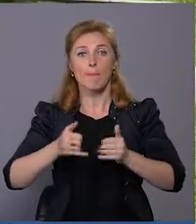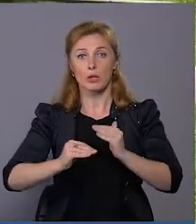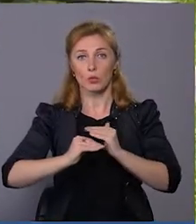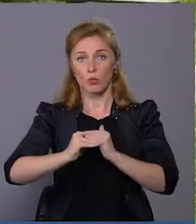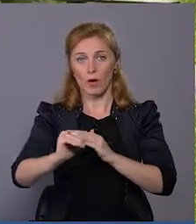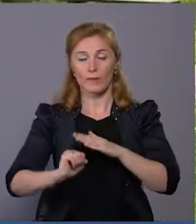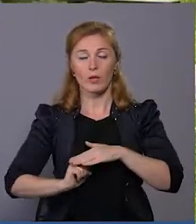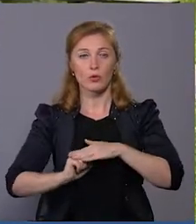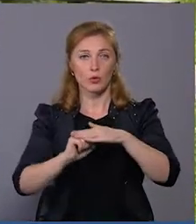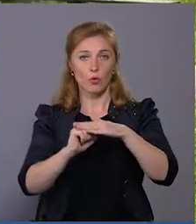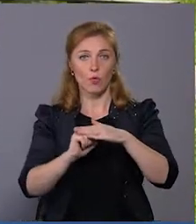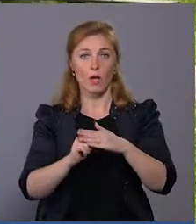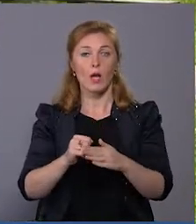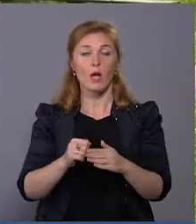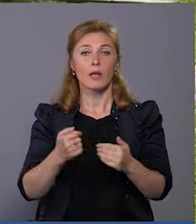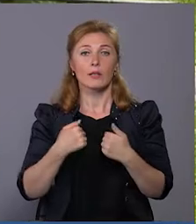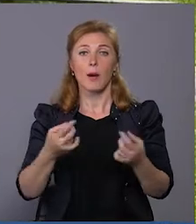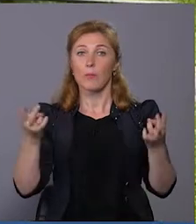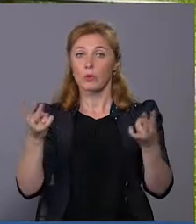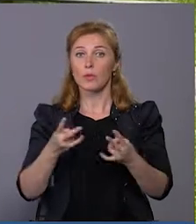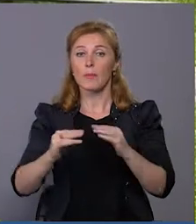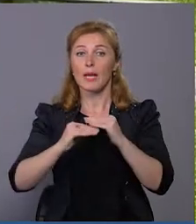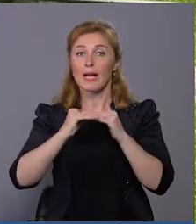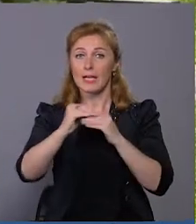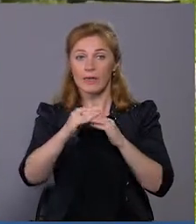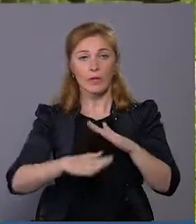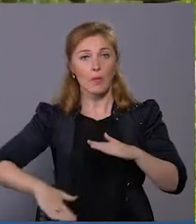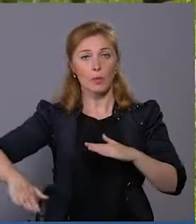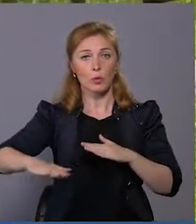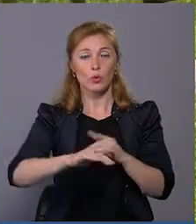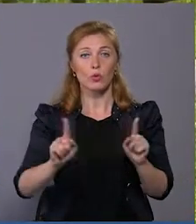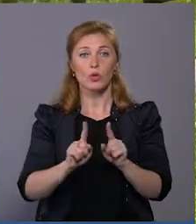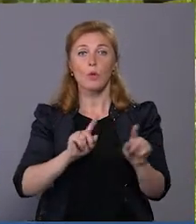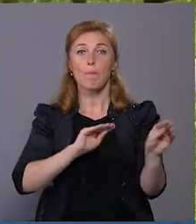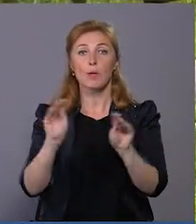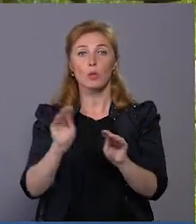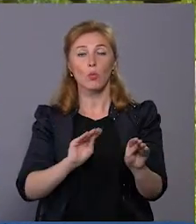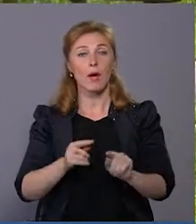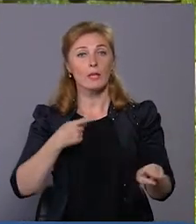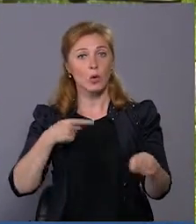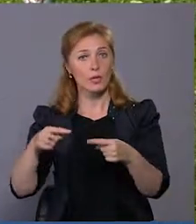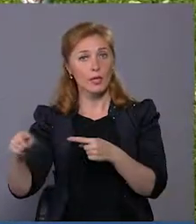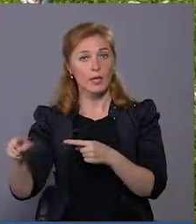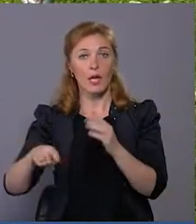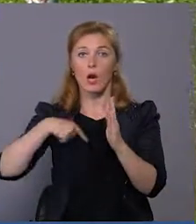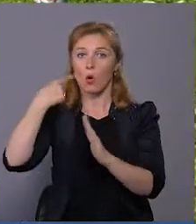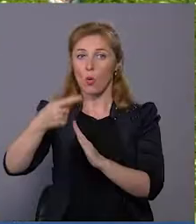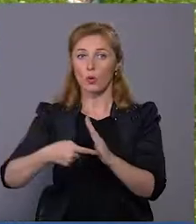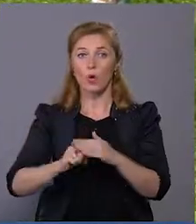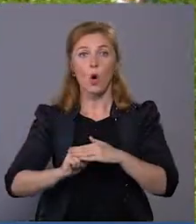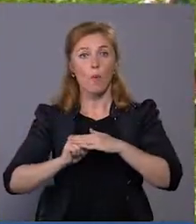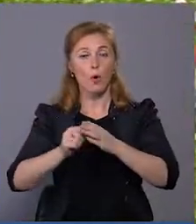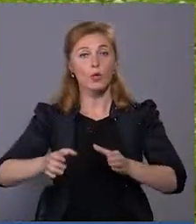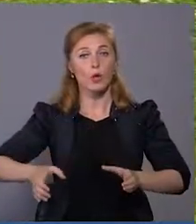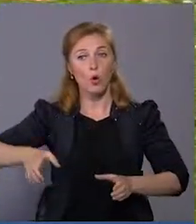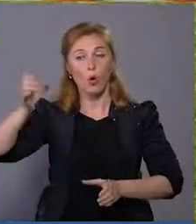забетонуються основи, нам буде потрібна рівна площа, для того, щоб монтувати остальний елемент колеса. Опорні колони, на